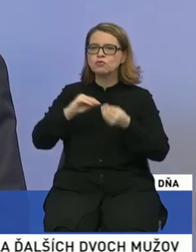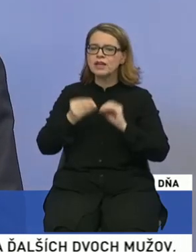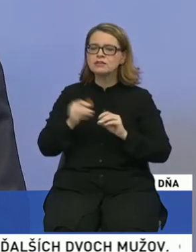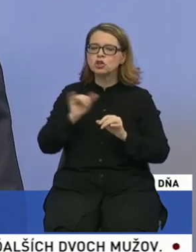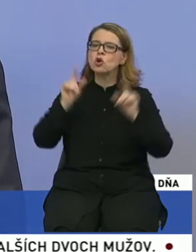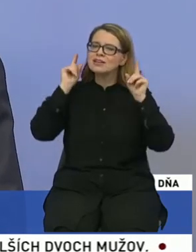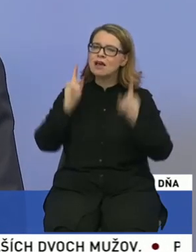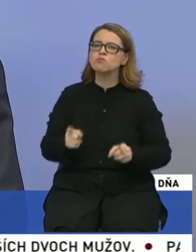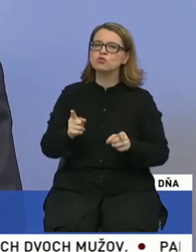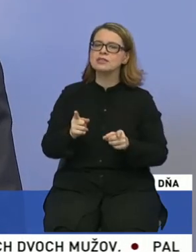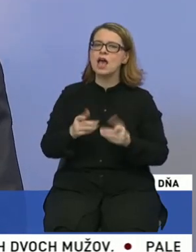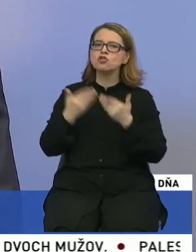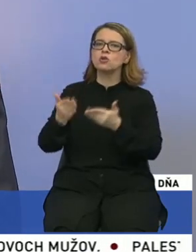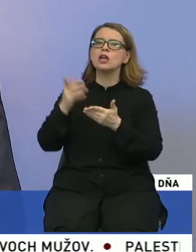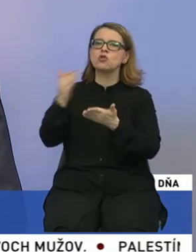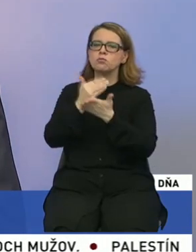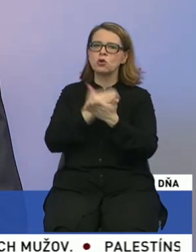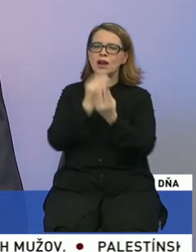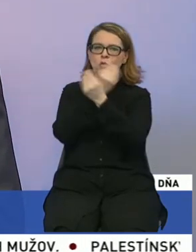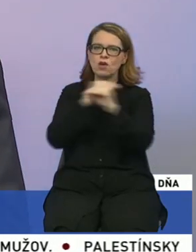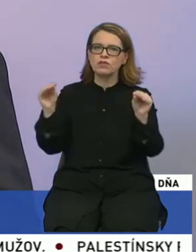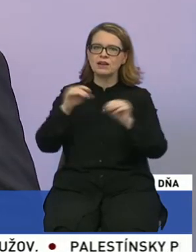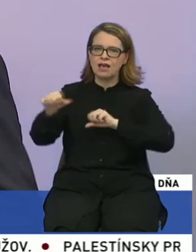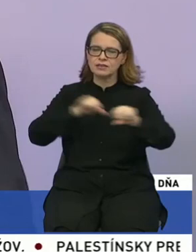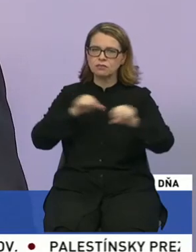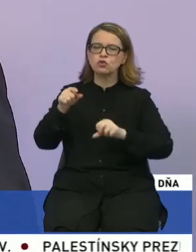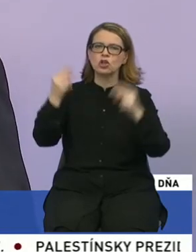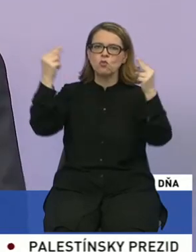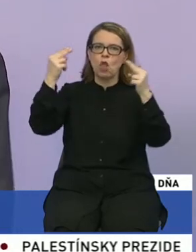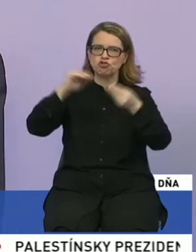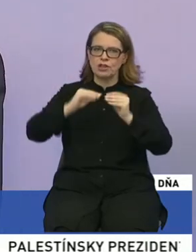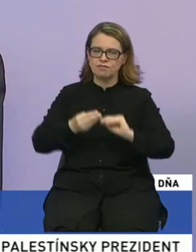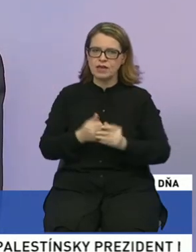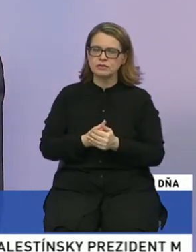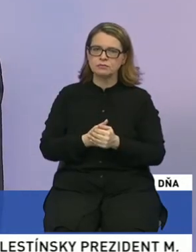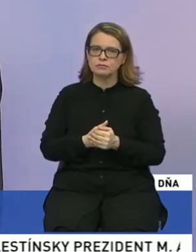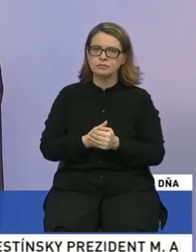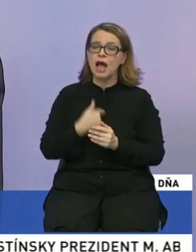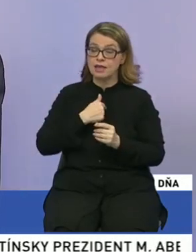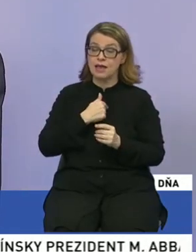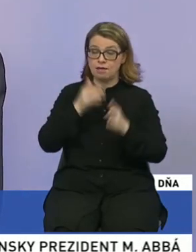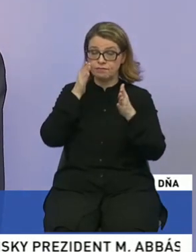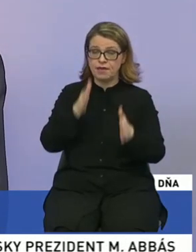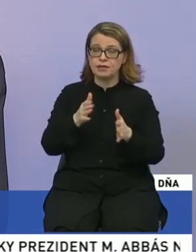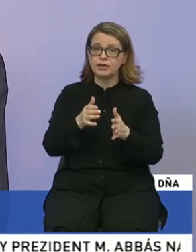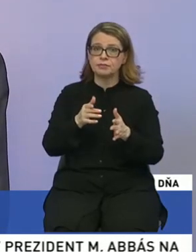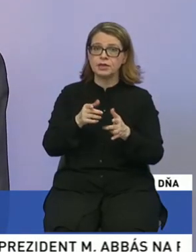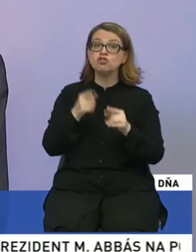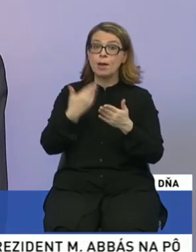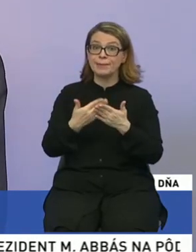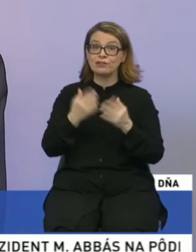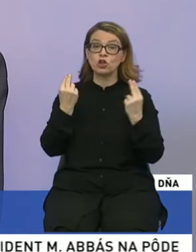ktoré sa musia dostať do programového vyhlásenia vlády. To bude kľúčová vec. A ja som presvedčený, že preto je